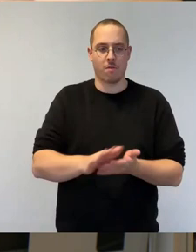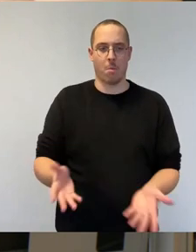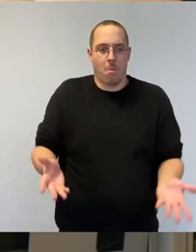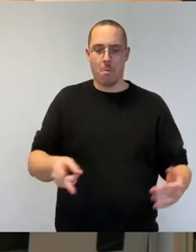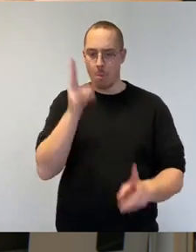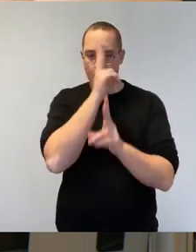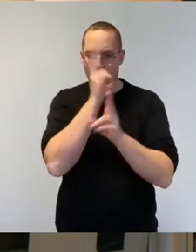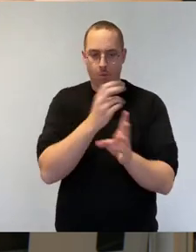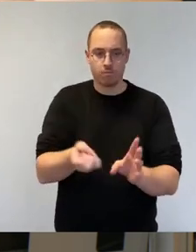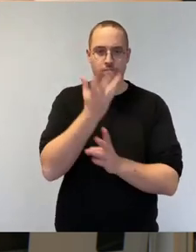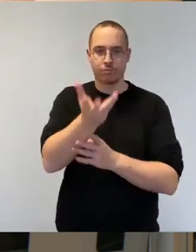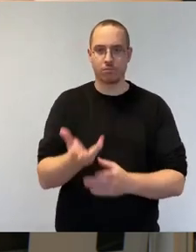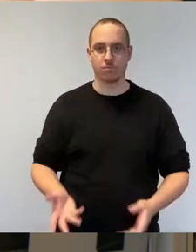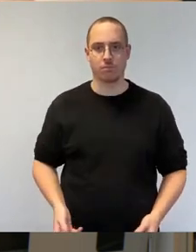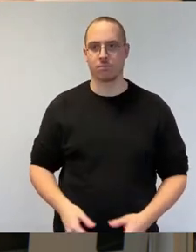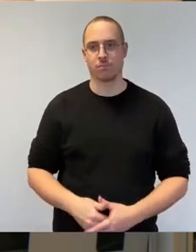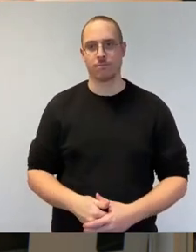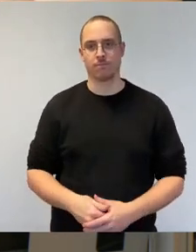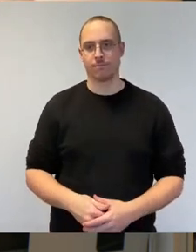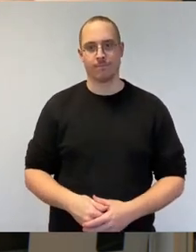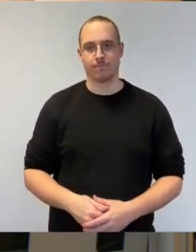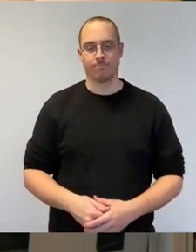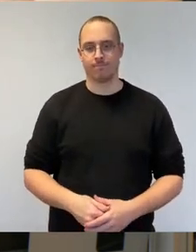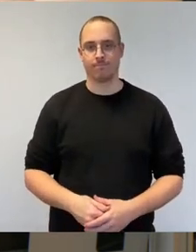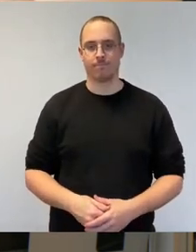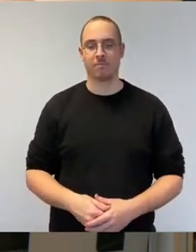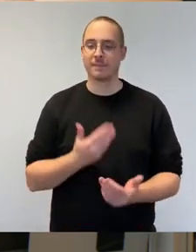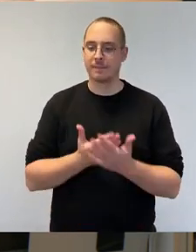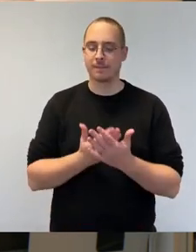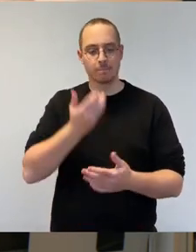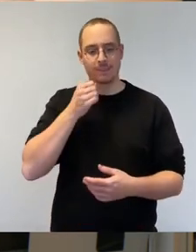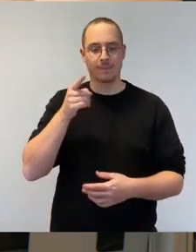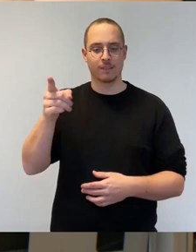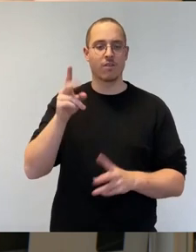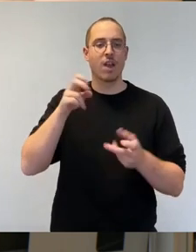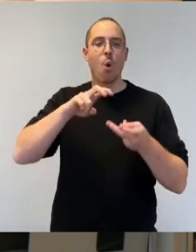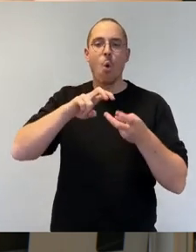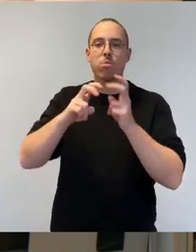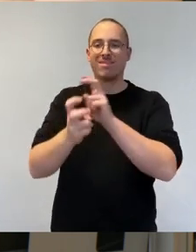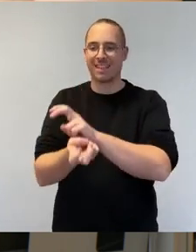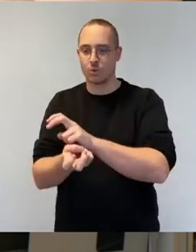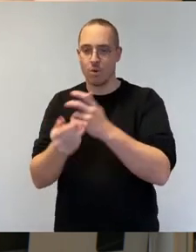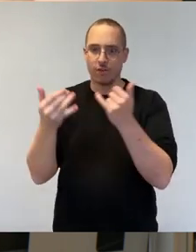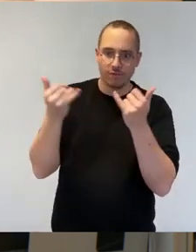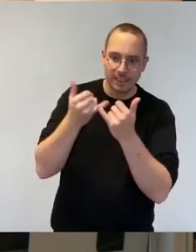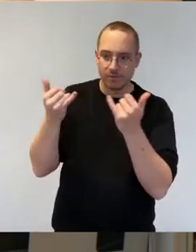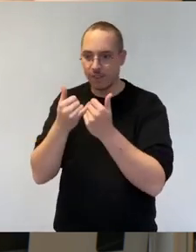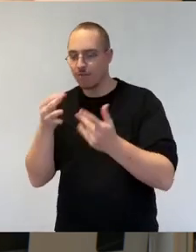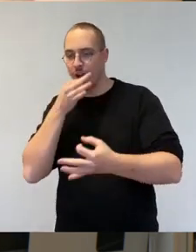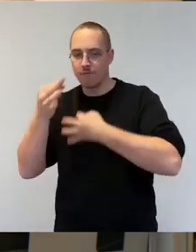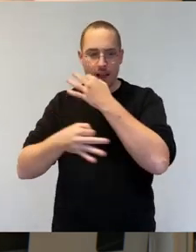Stelle noch mal dazu appellieren, die Umsetzungsfragen, die noch offen sind, abzuwarten, auf eine einheitliche Lösung zu warten, die nicht mehr